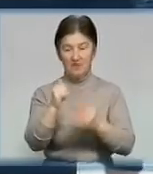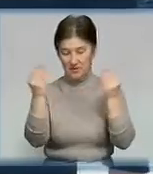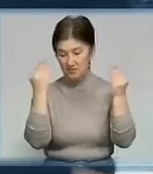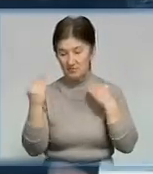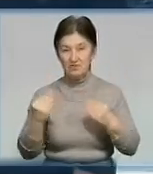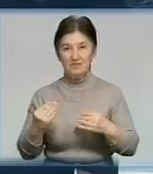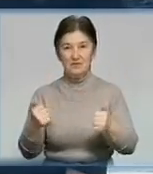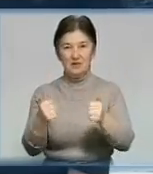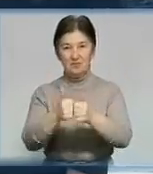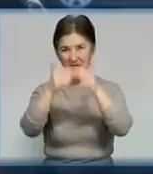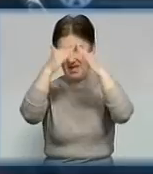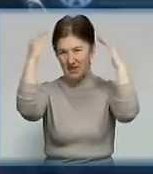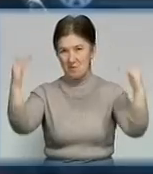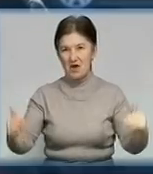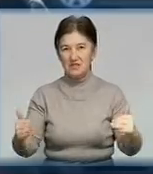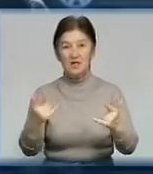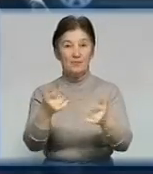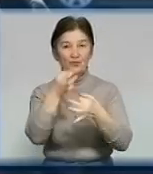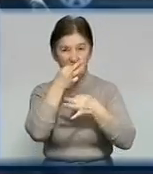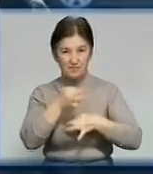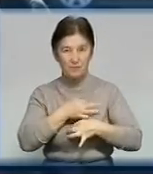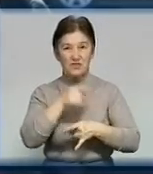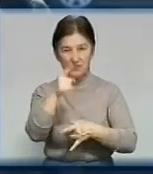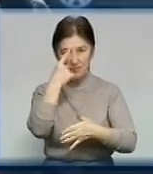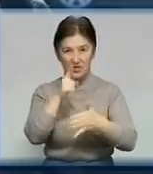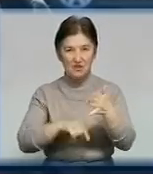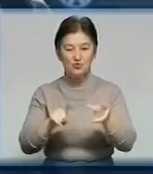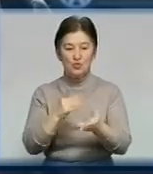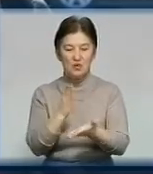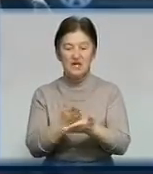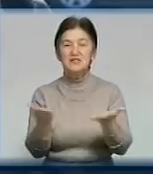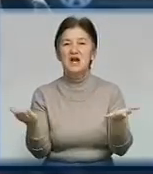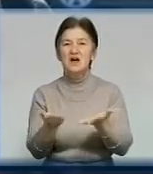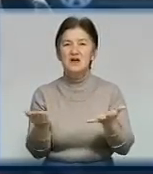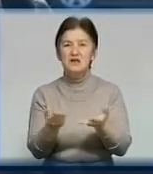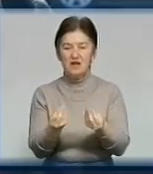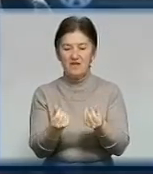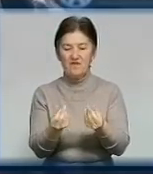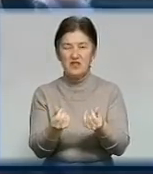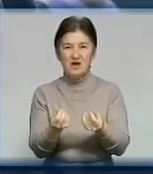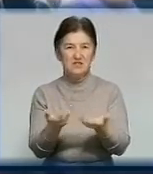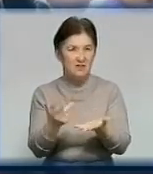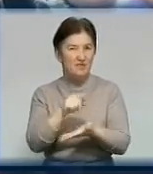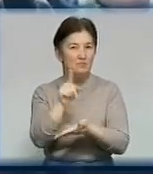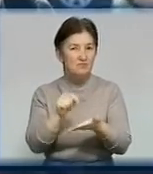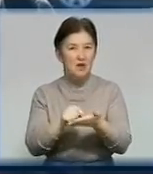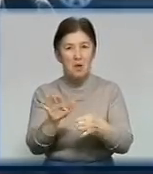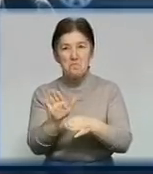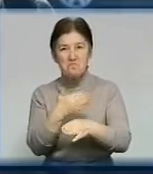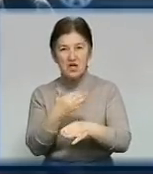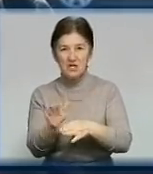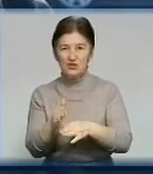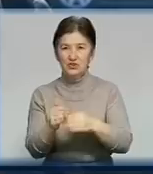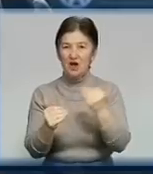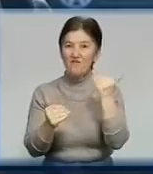біля партійного намету. Скажіть, будь ласка, ви визнаєте, що є якісь фінансові неурядіці між вами та вашими колишніми